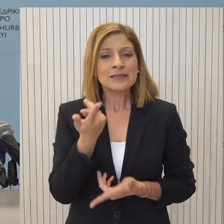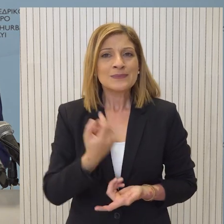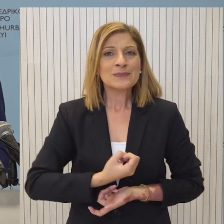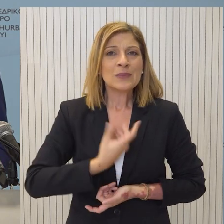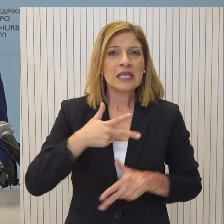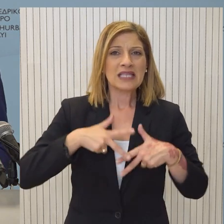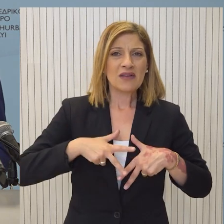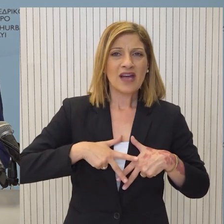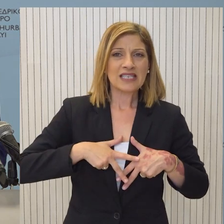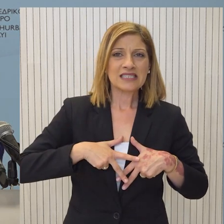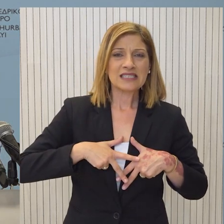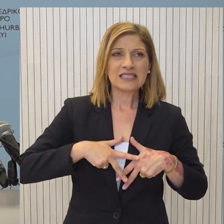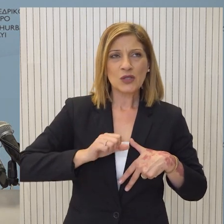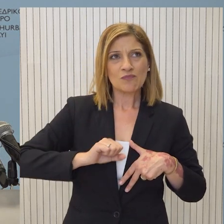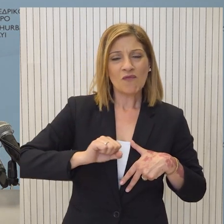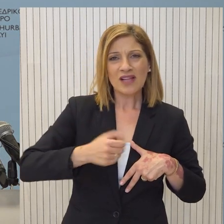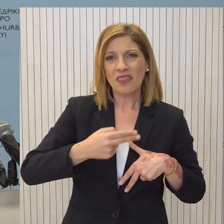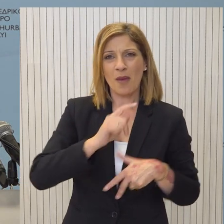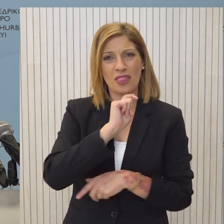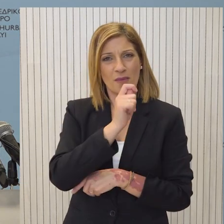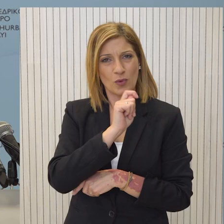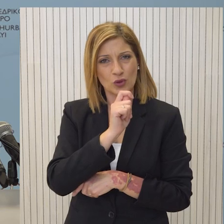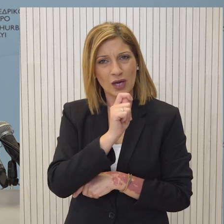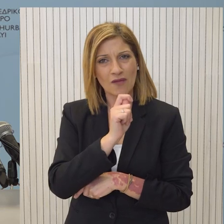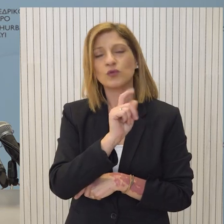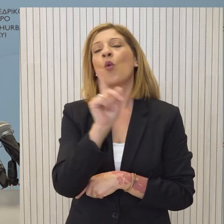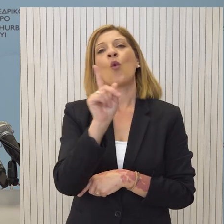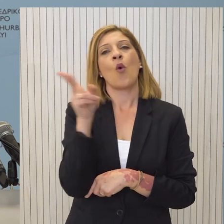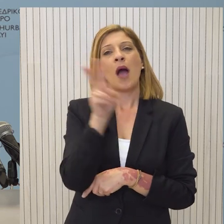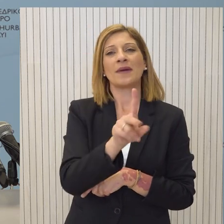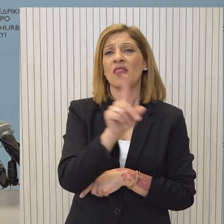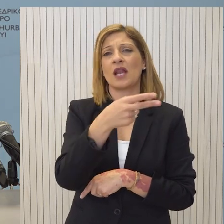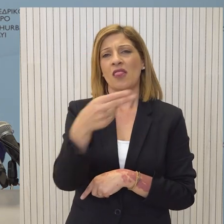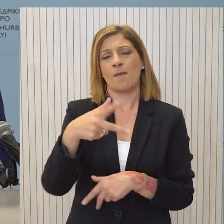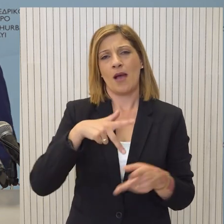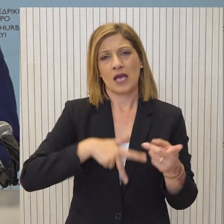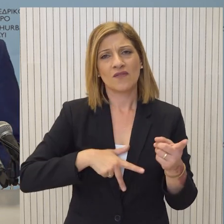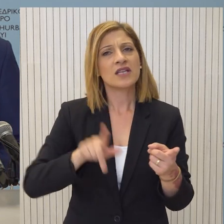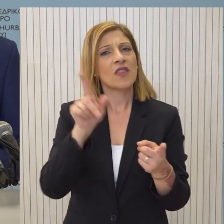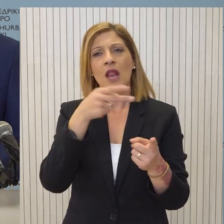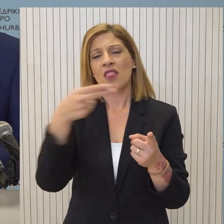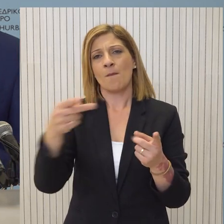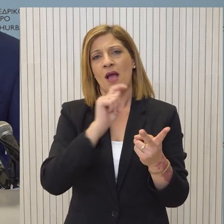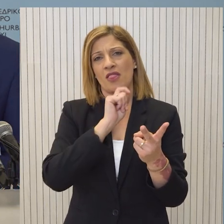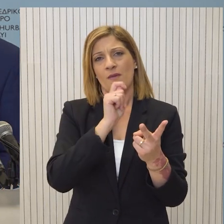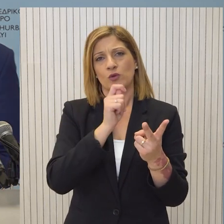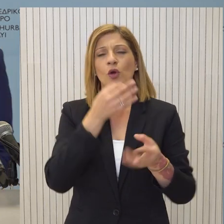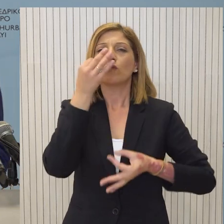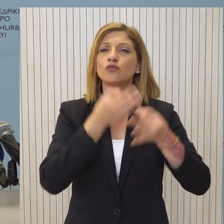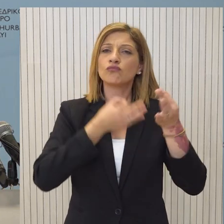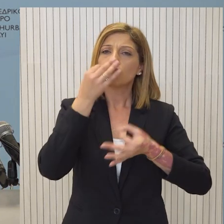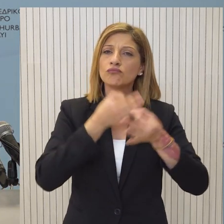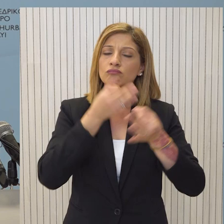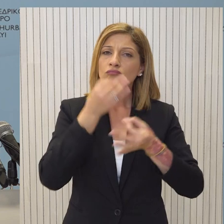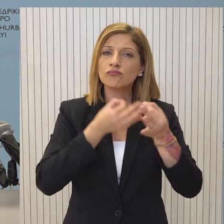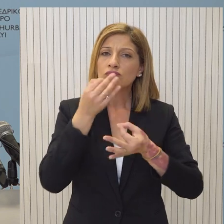ότι απειλείται από δημοσιογράφους. Δεν είναι ζήτημα που αφορά τους δημοσιογράφους, δεν είναι ζήτημα της κυβέρνησης. Παναλαμβάνω ότι στην συζήτηση υπήρχε